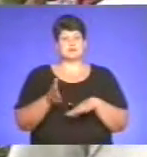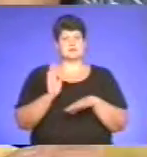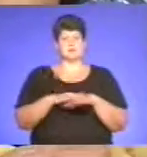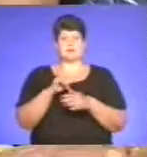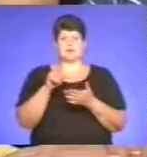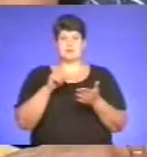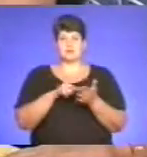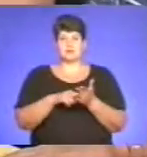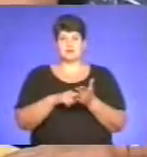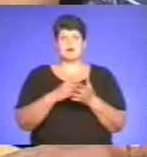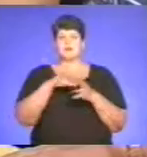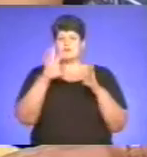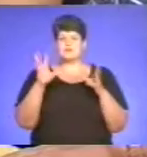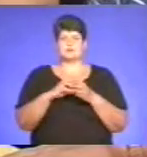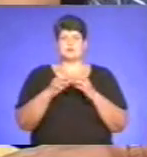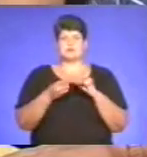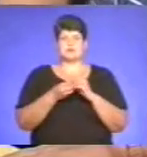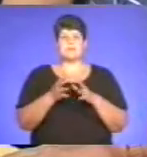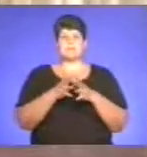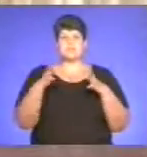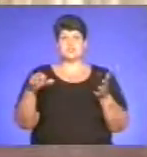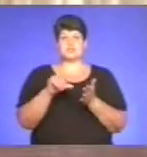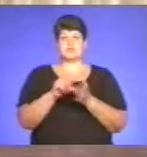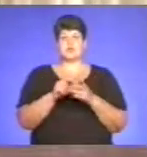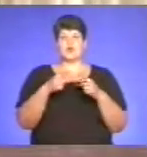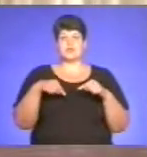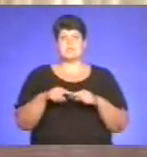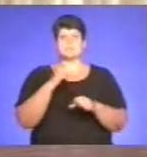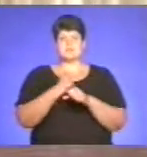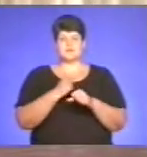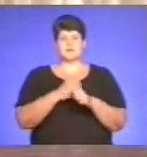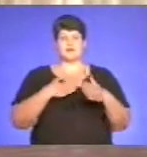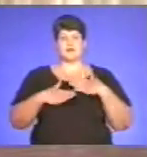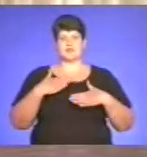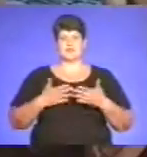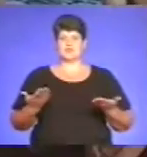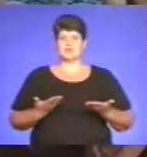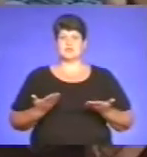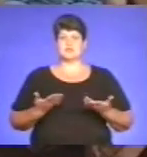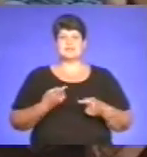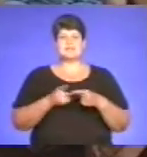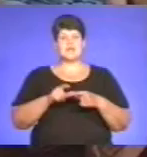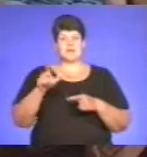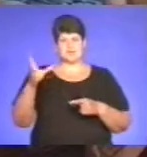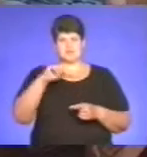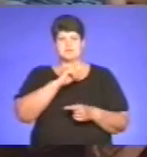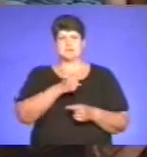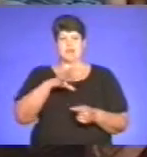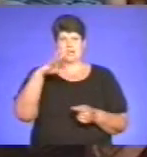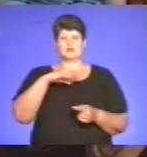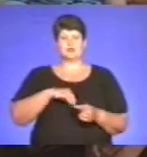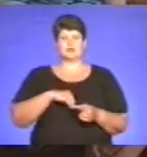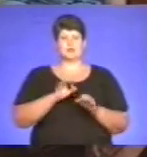Та попри всі недоліки, більшість членів організації УТОК працюють і радіють життю. Це люди з сильні духом, який є